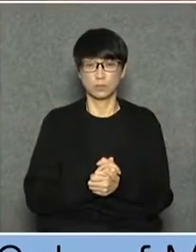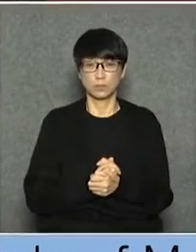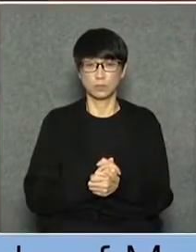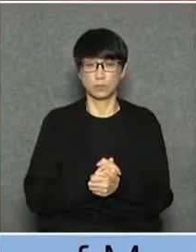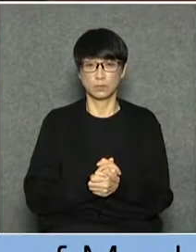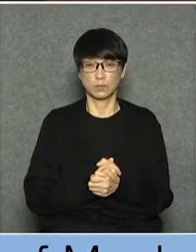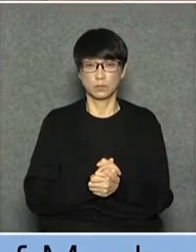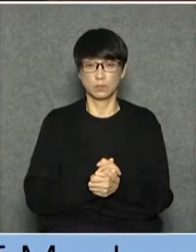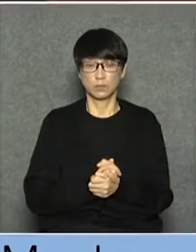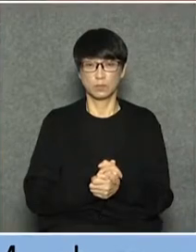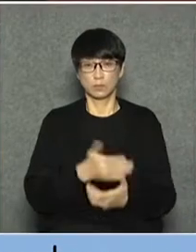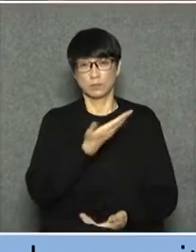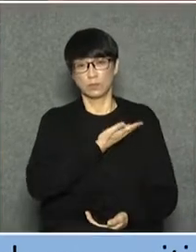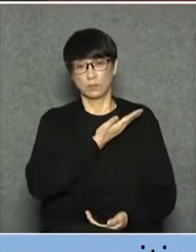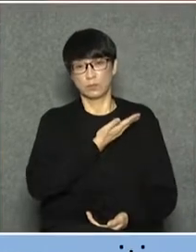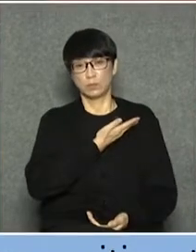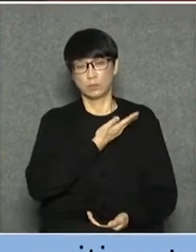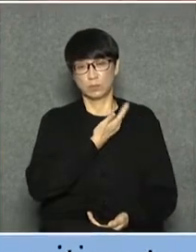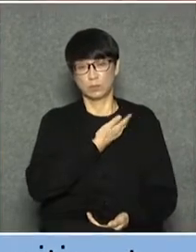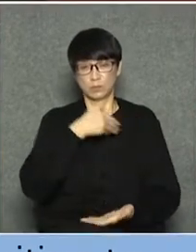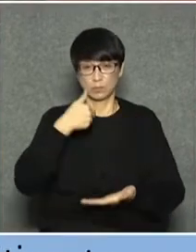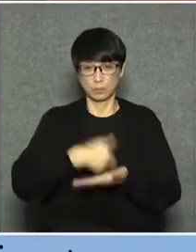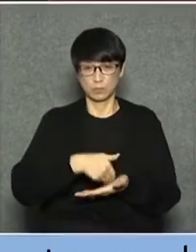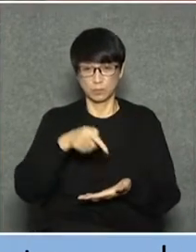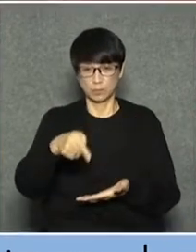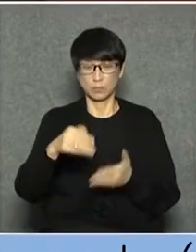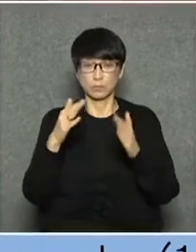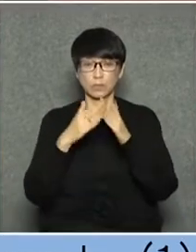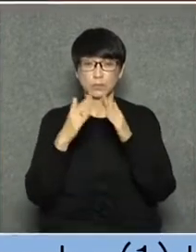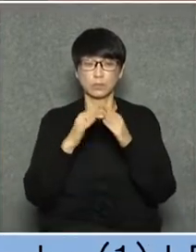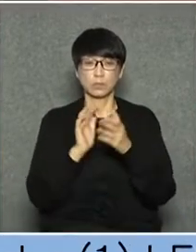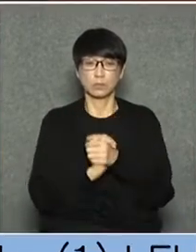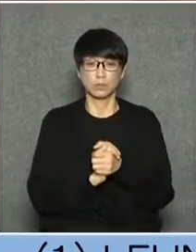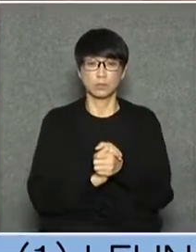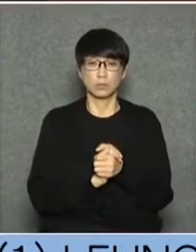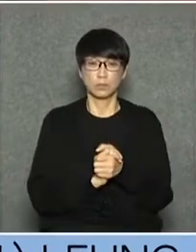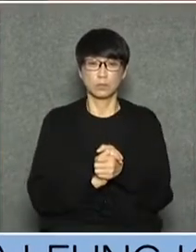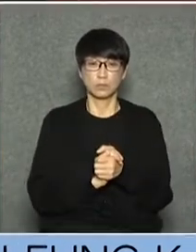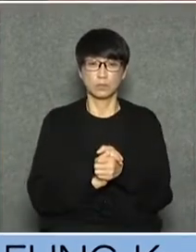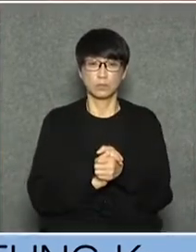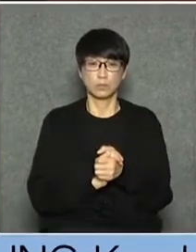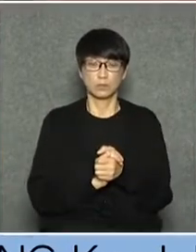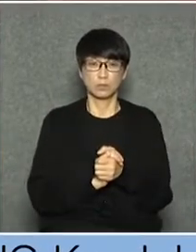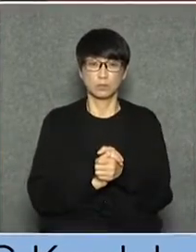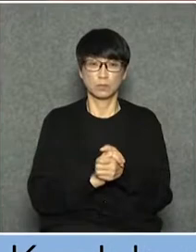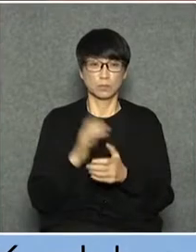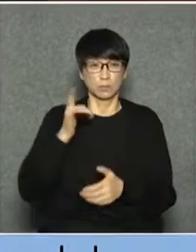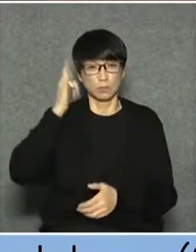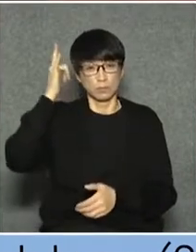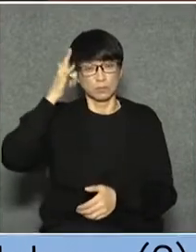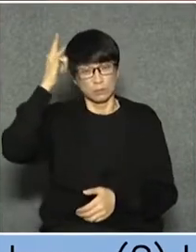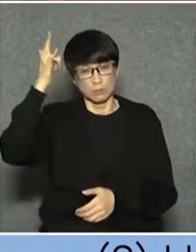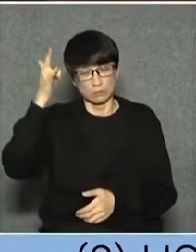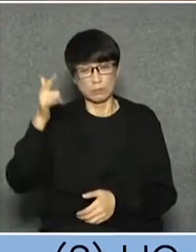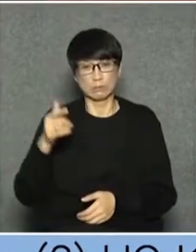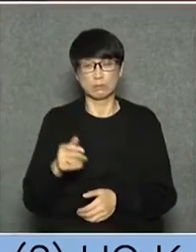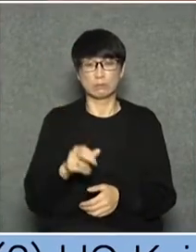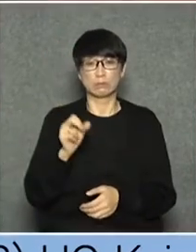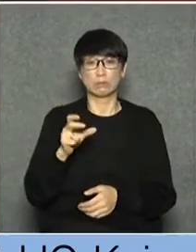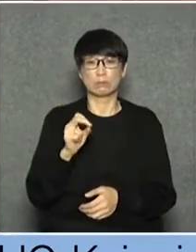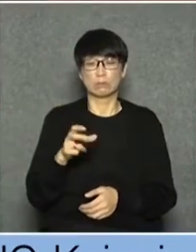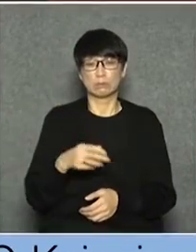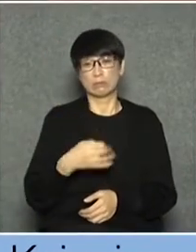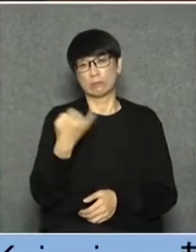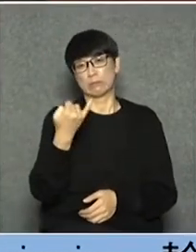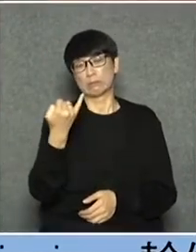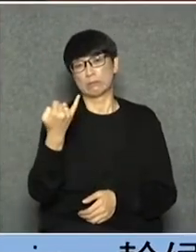捱賣捱賣,買了一層樓原來那個惡夢都未完就是因為